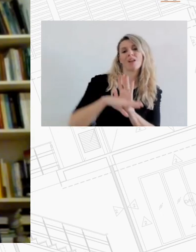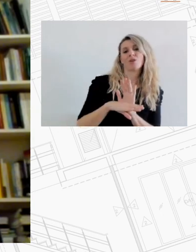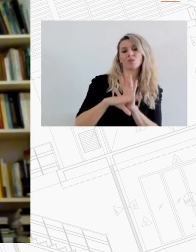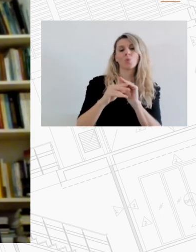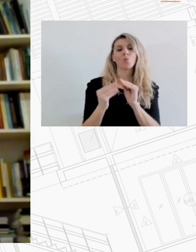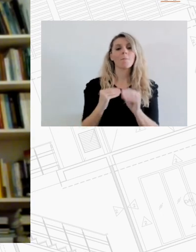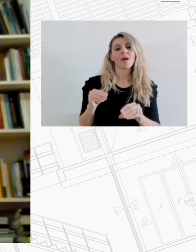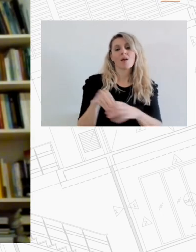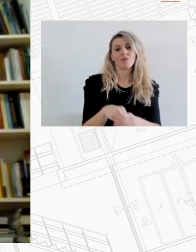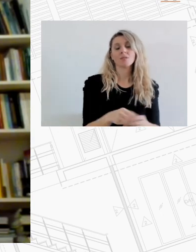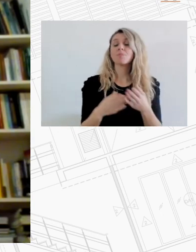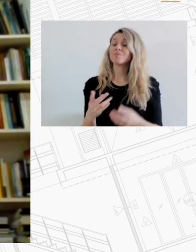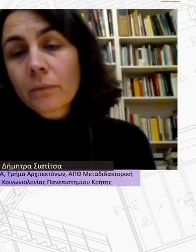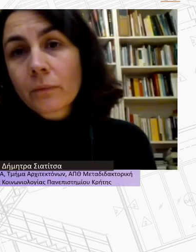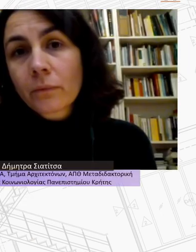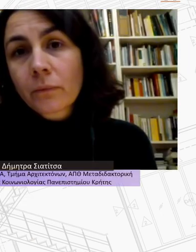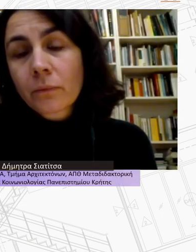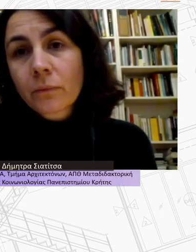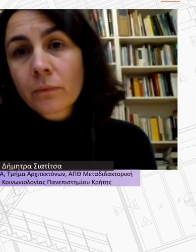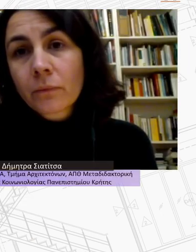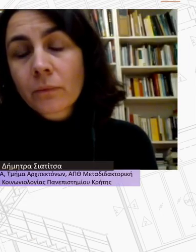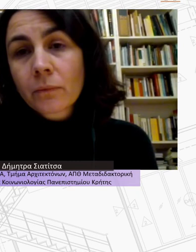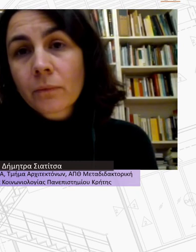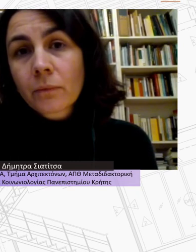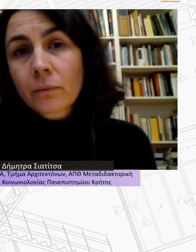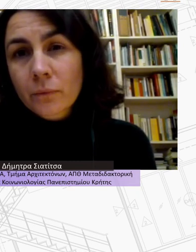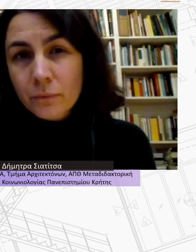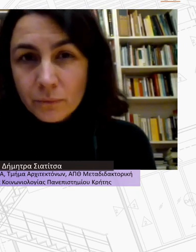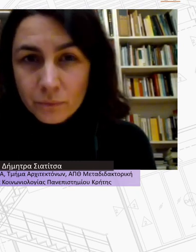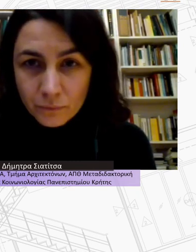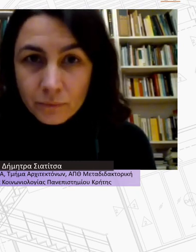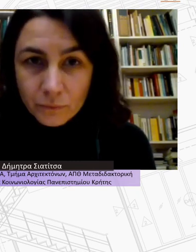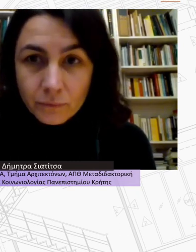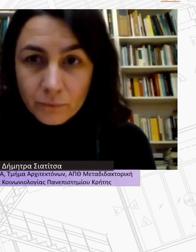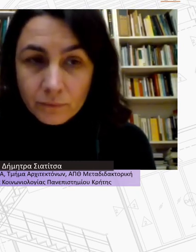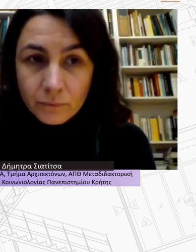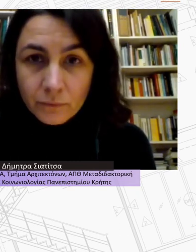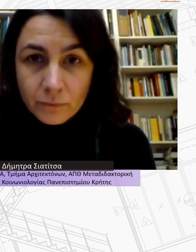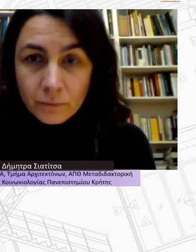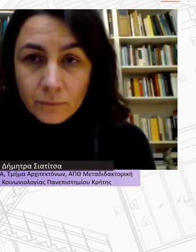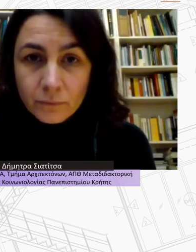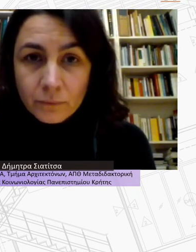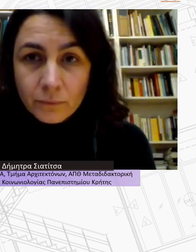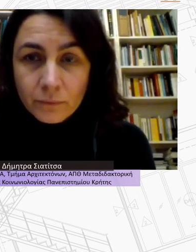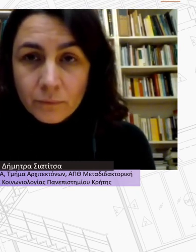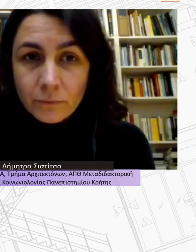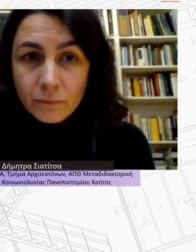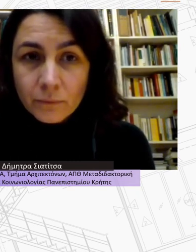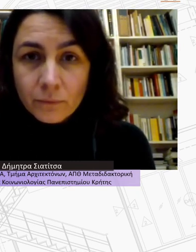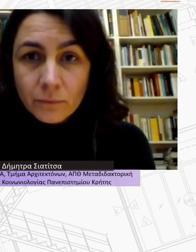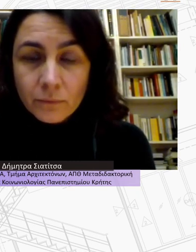μείωνε το κόστος στην τιμή της κατοικίας. Δεδομένου ότι είπατε στην εισηγησή σας ότι η αναβάθμιση του στεγαστικού ποθέματος θα